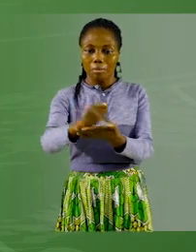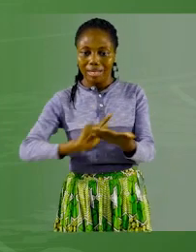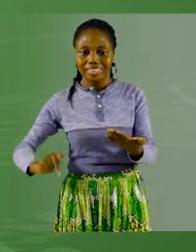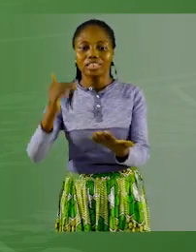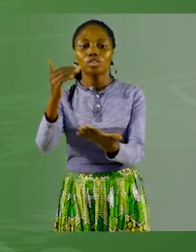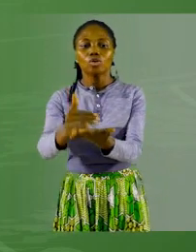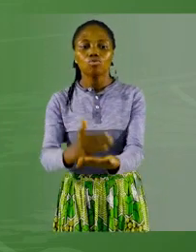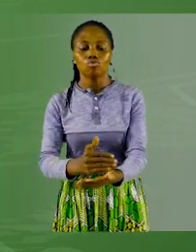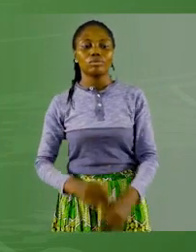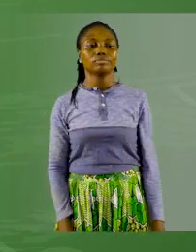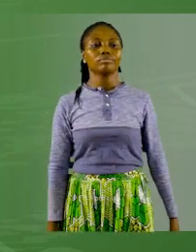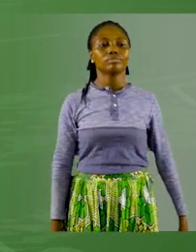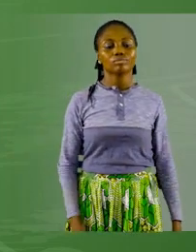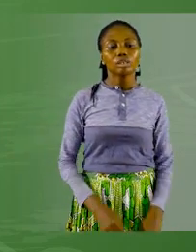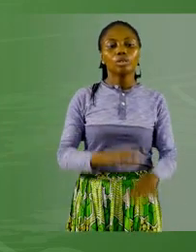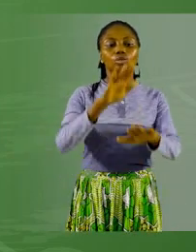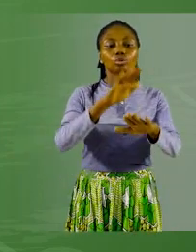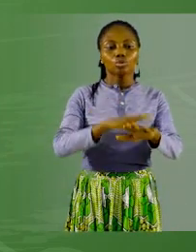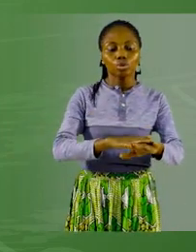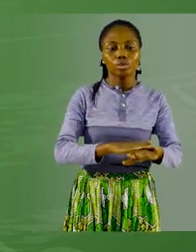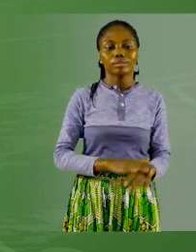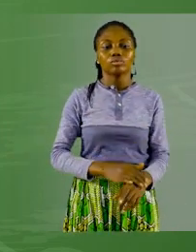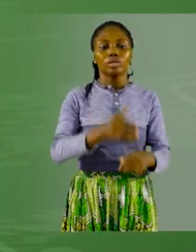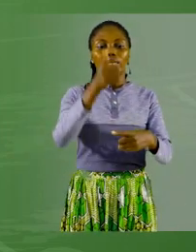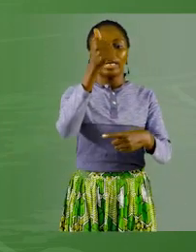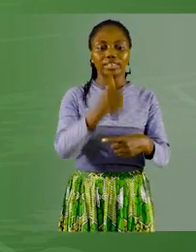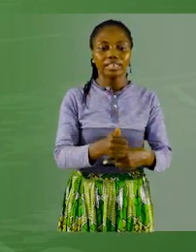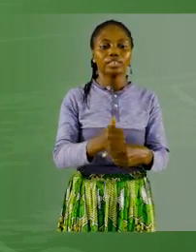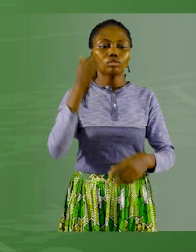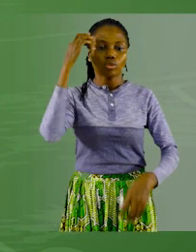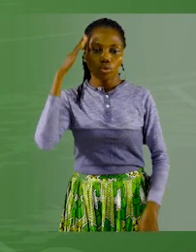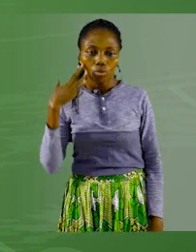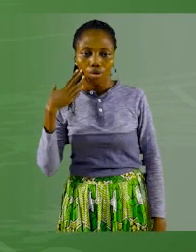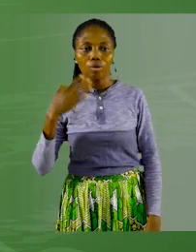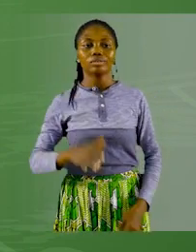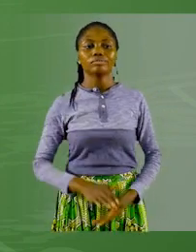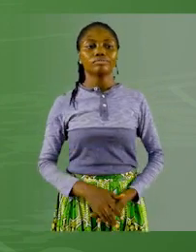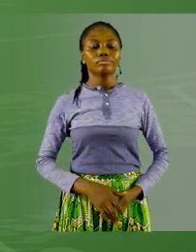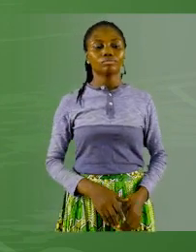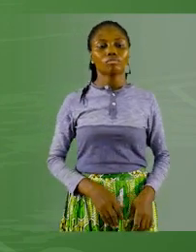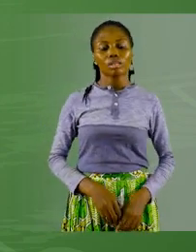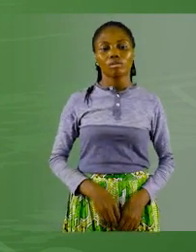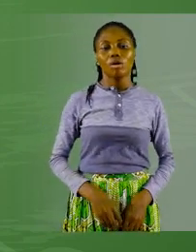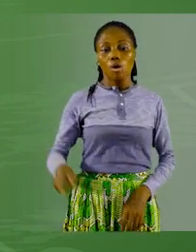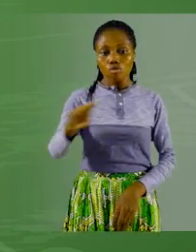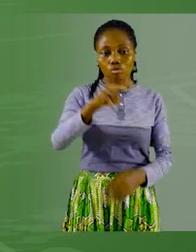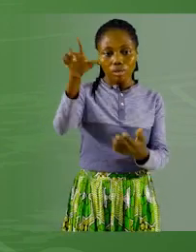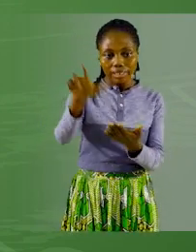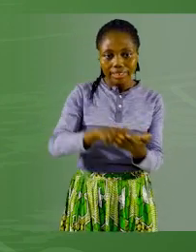qui concerne les adjectifs de couleur. Vous allez lire